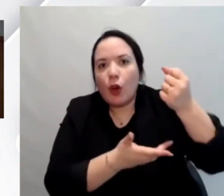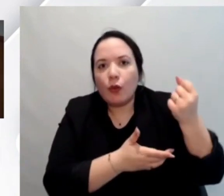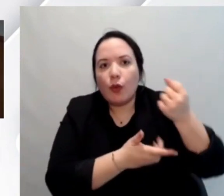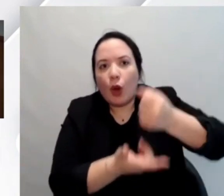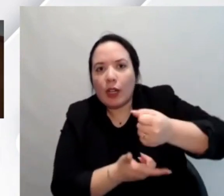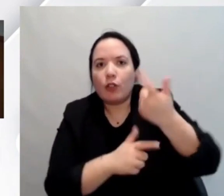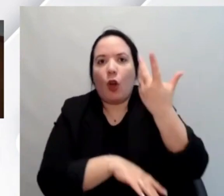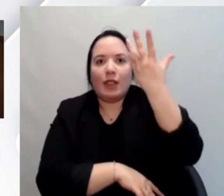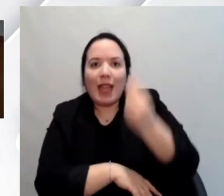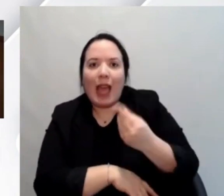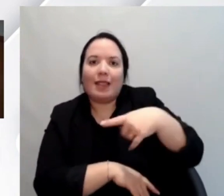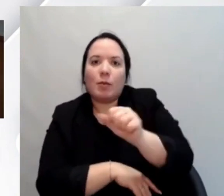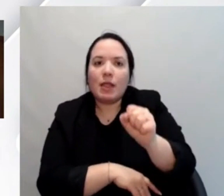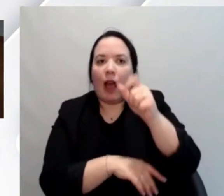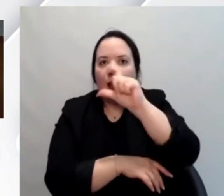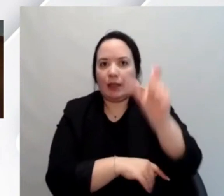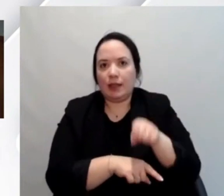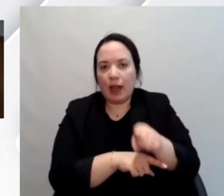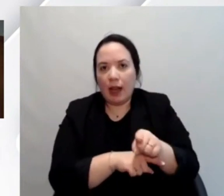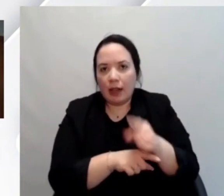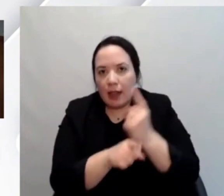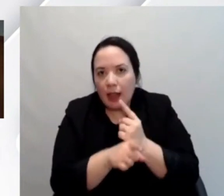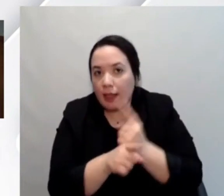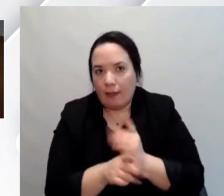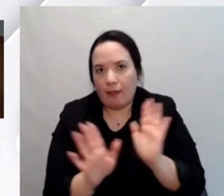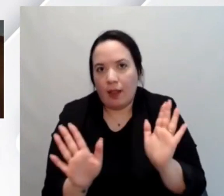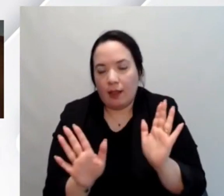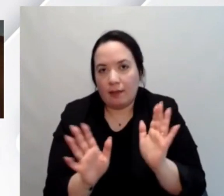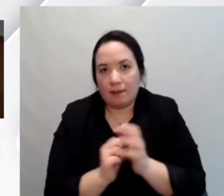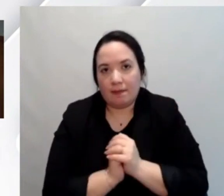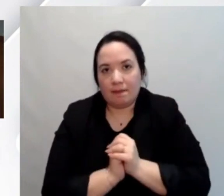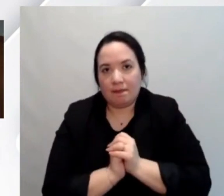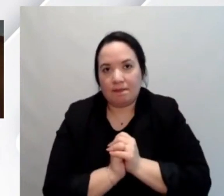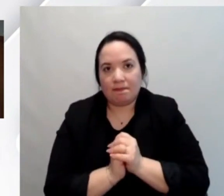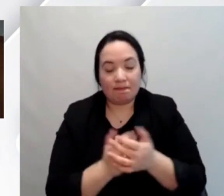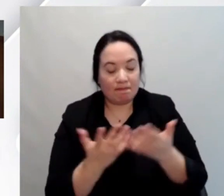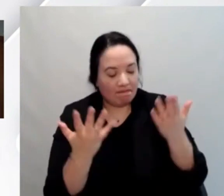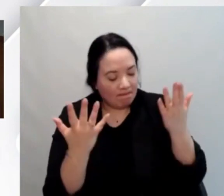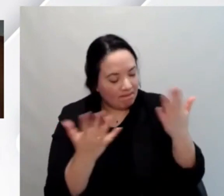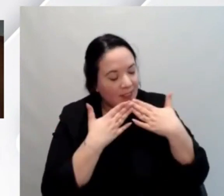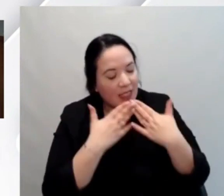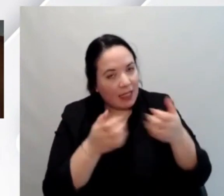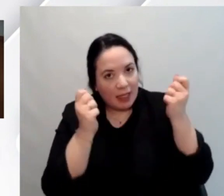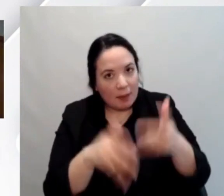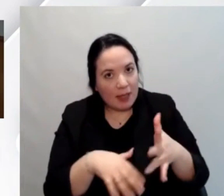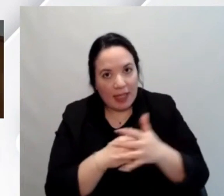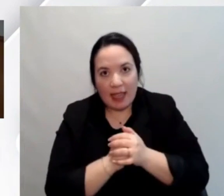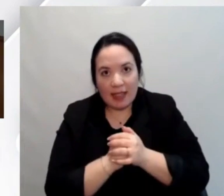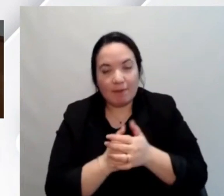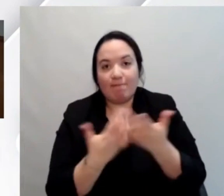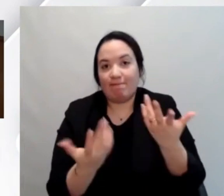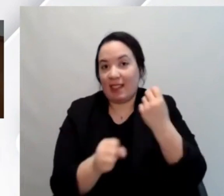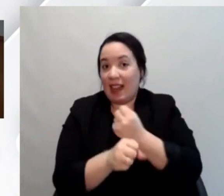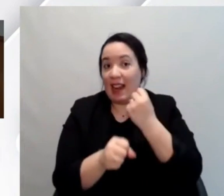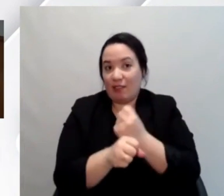io direi questo la sfida è il futuro Daniel assolutamente grazie mille il lavoro come ho già detto all'inizio è